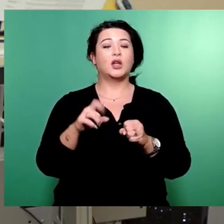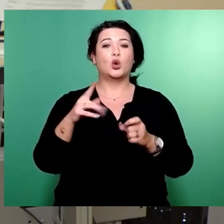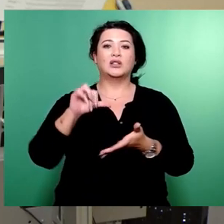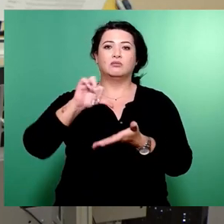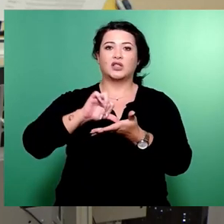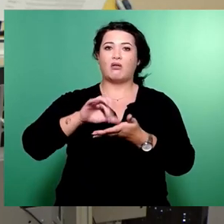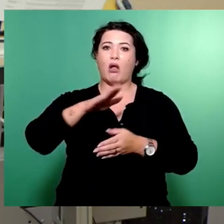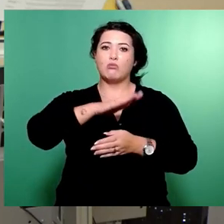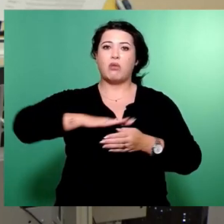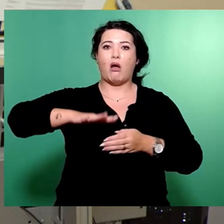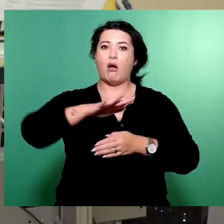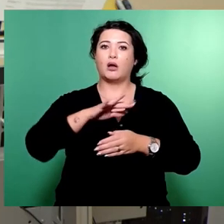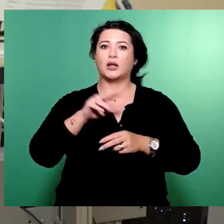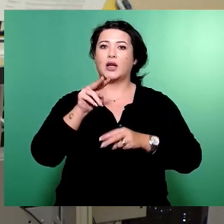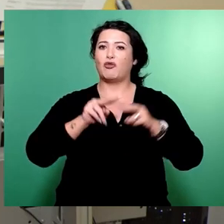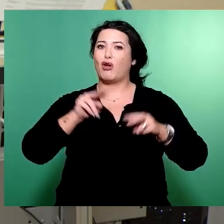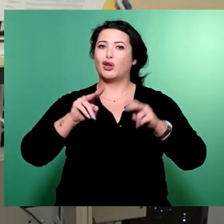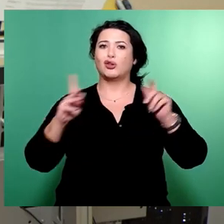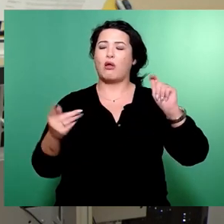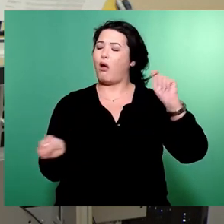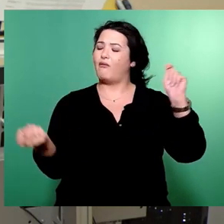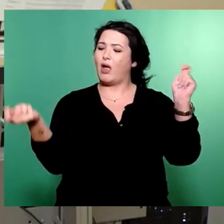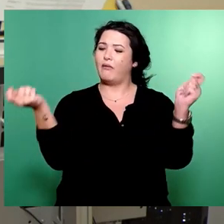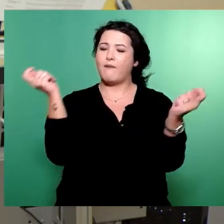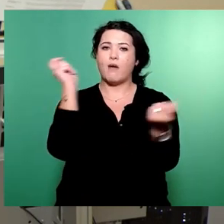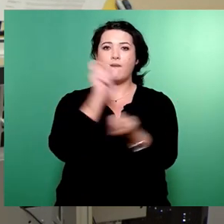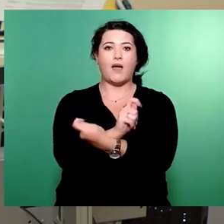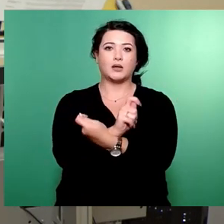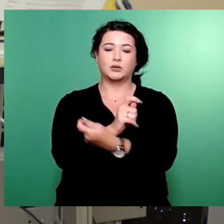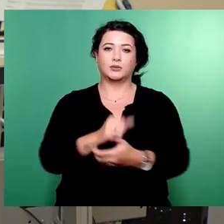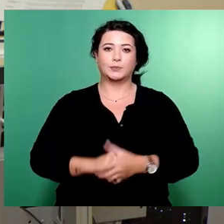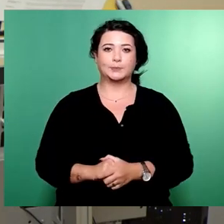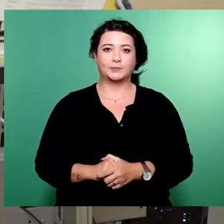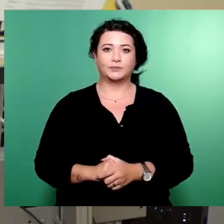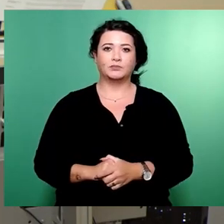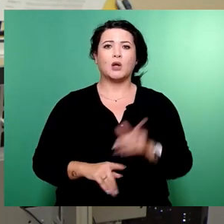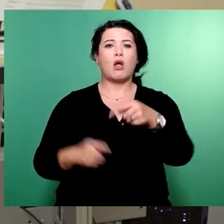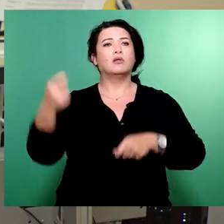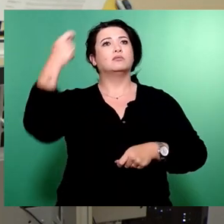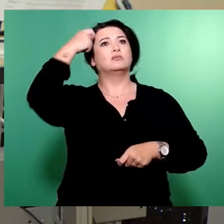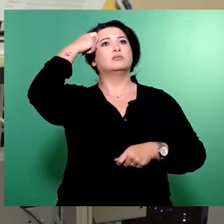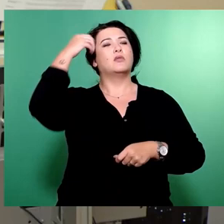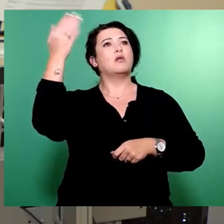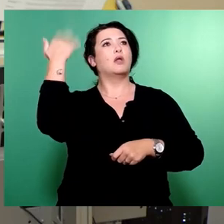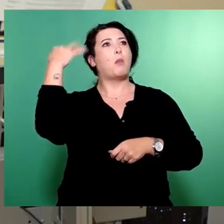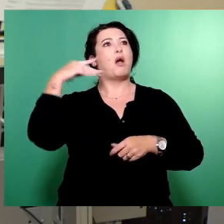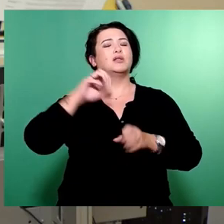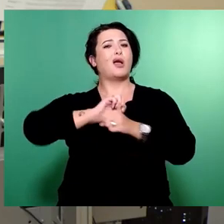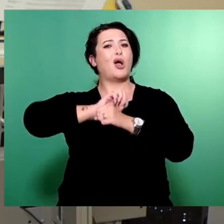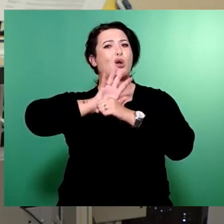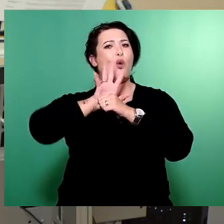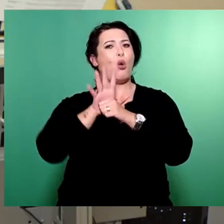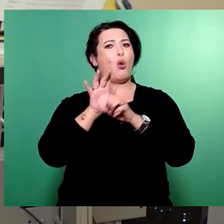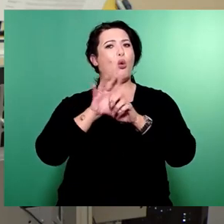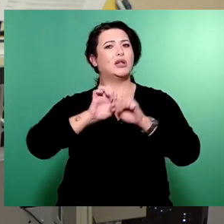Bereichen einen Paradigmenwechsel. Erinnern wir uns, es war in Corona-Zeiten, anstatt zu